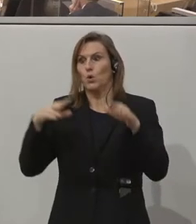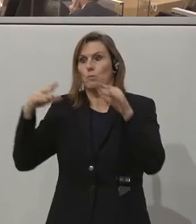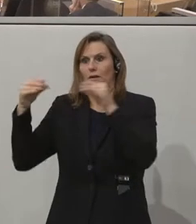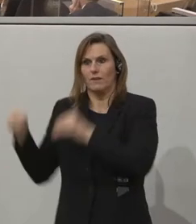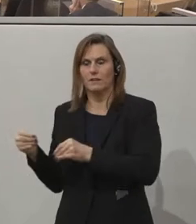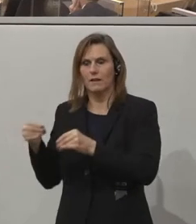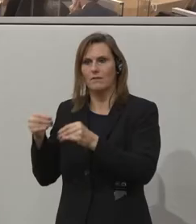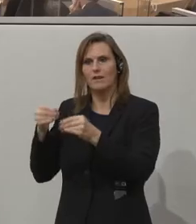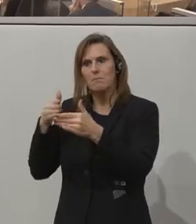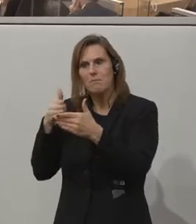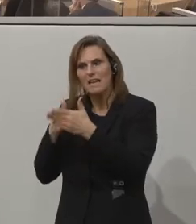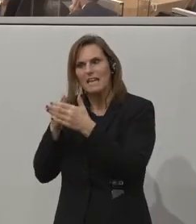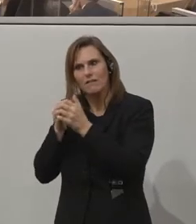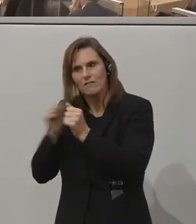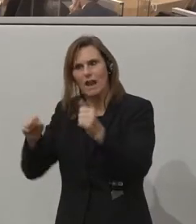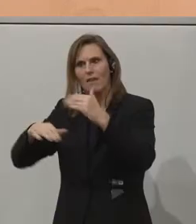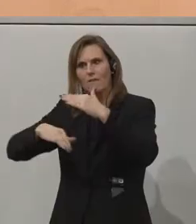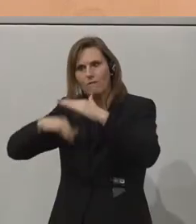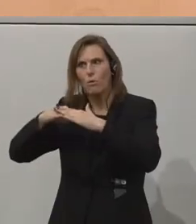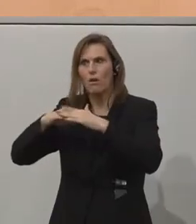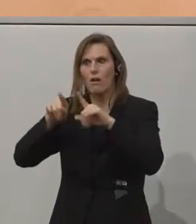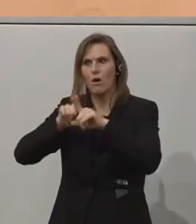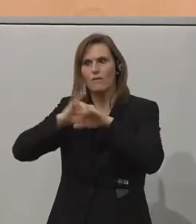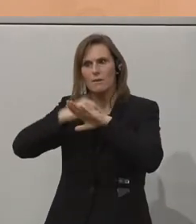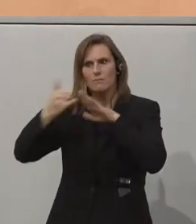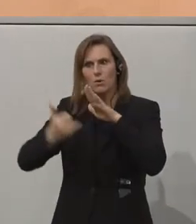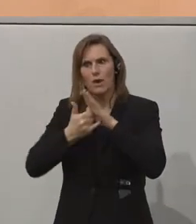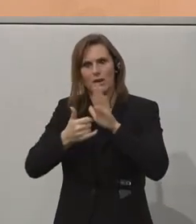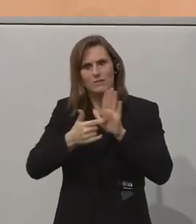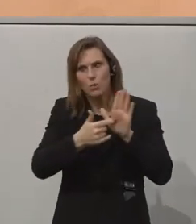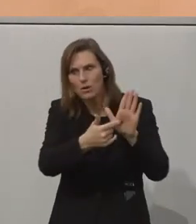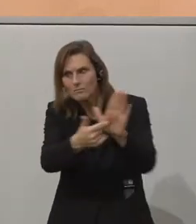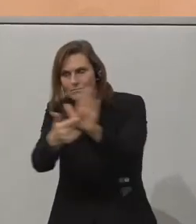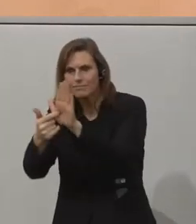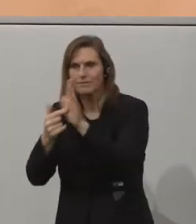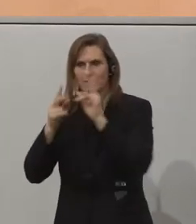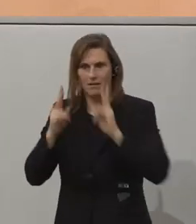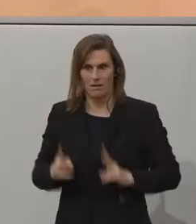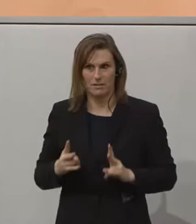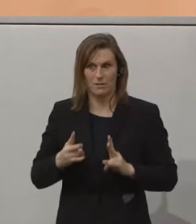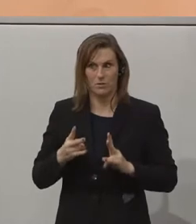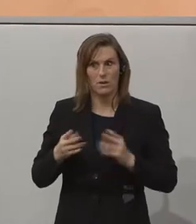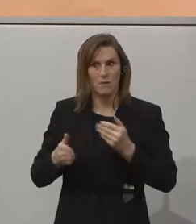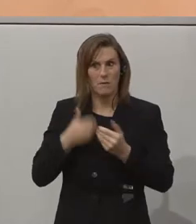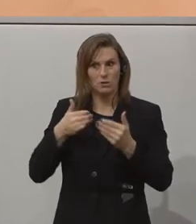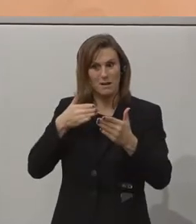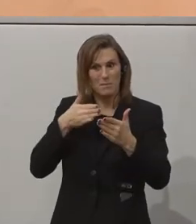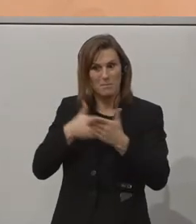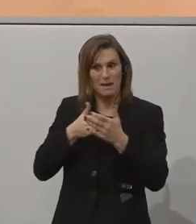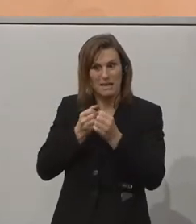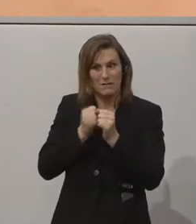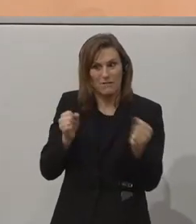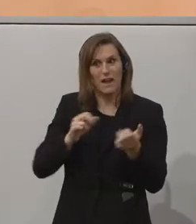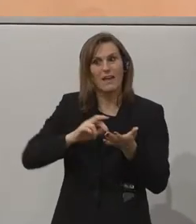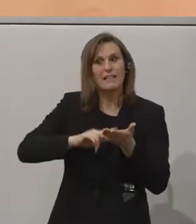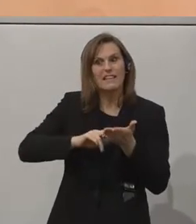Ausdruck bringen, als Leitprojekt, als österreichisches Leitprojekt. Und da ist diese digitale Barrierefreiheit sicherlich eine